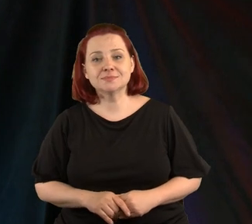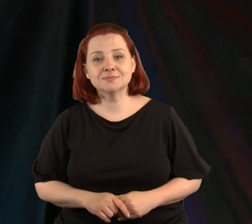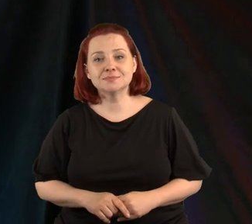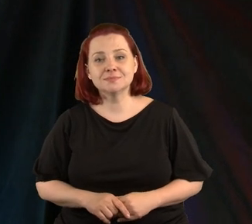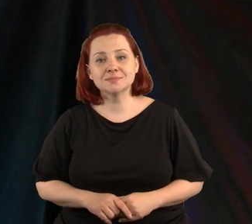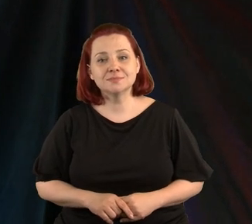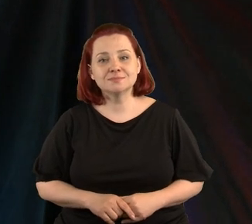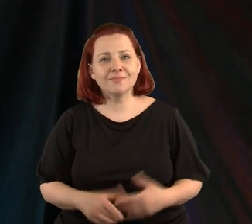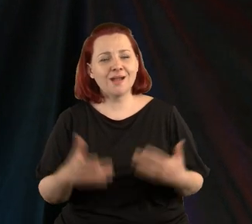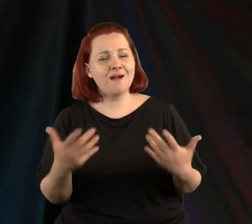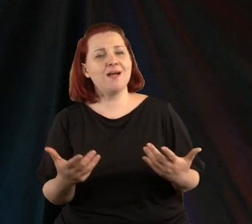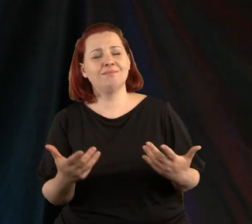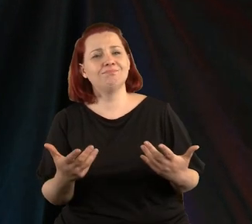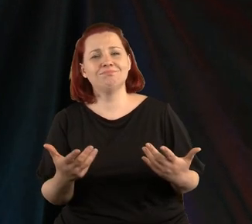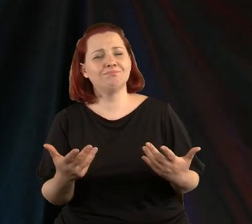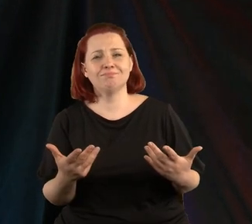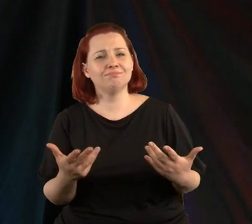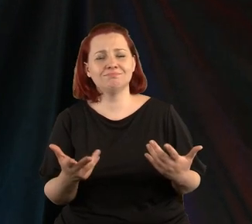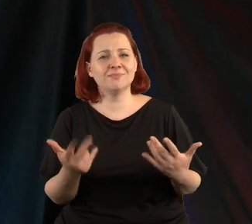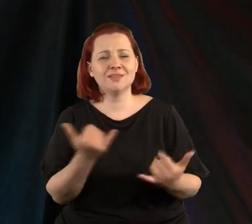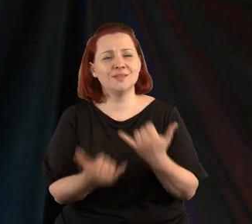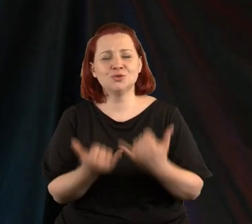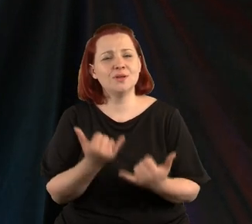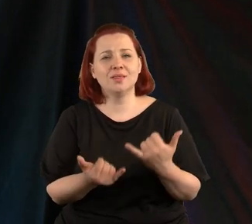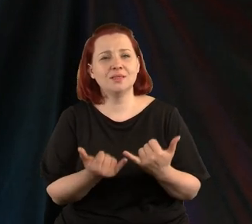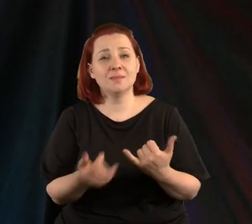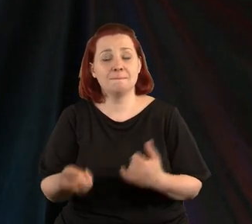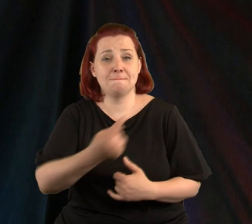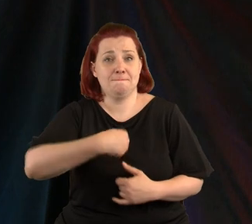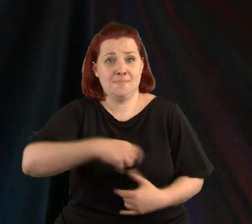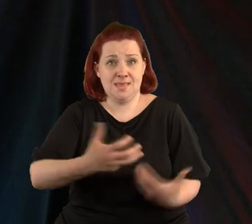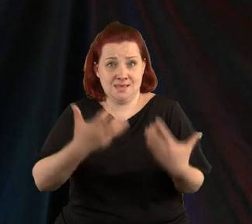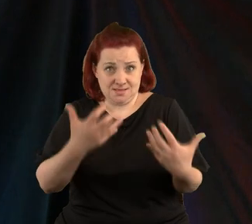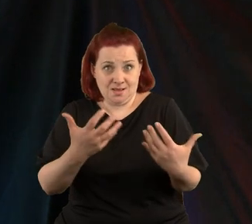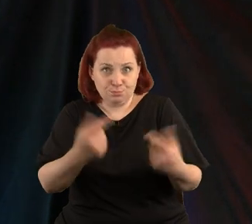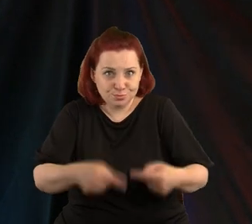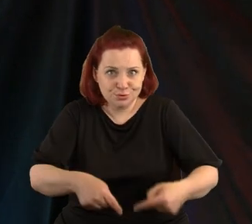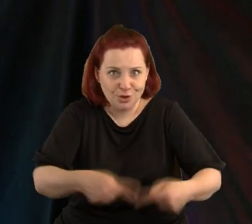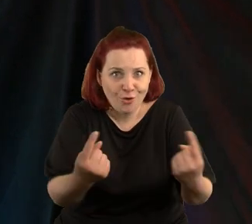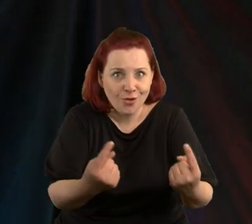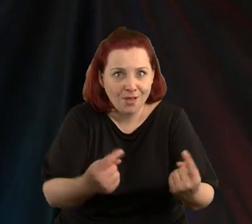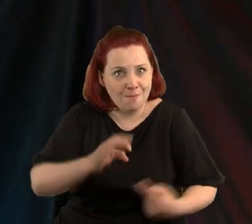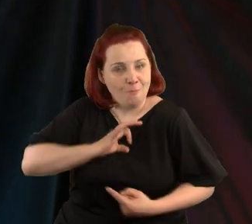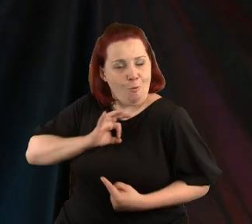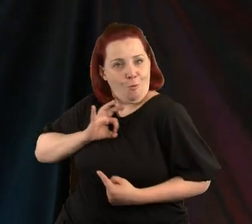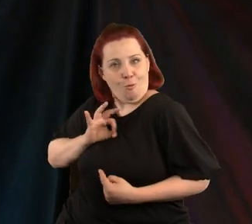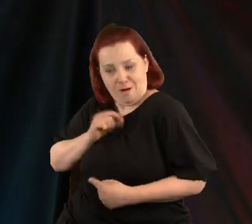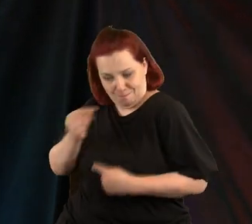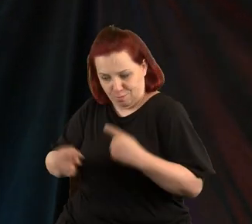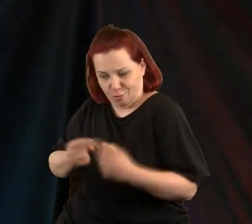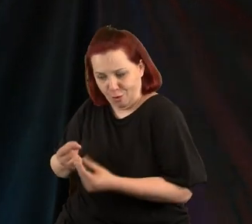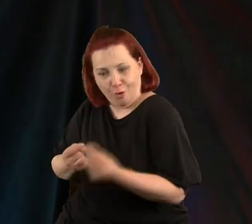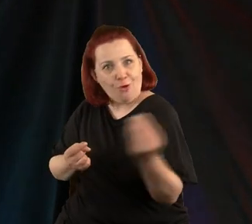Ale przecież, jeżeli chcę was przekonać, że mój produkt jest